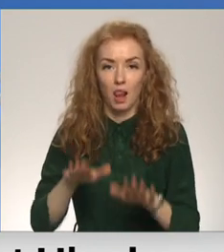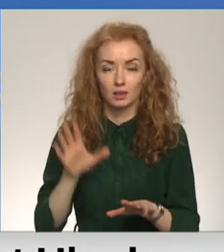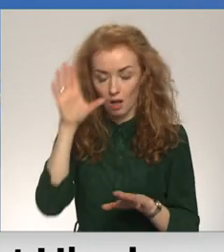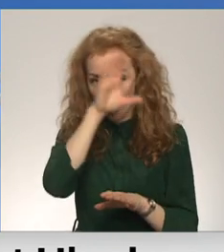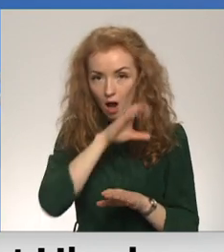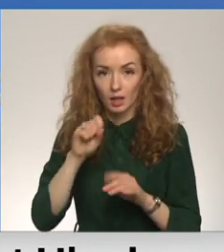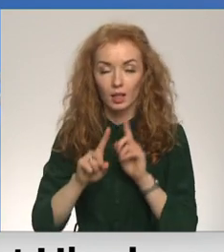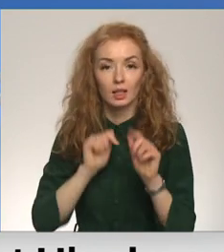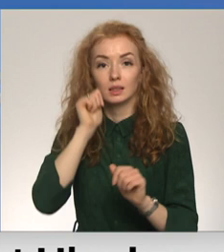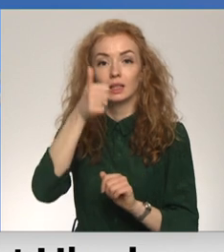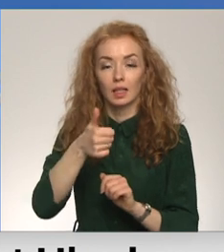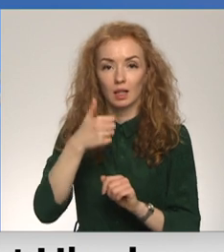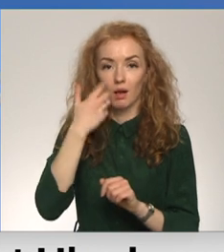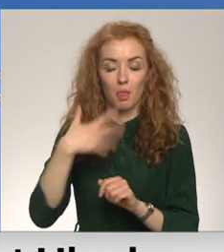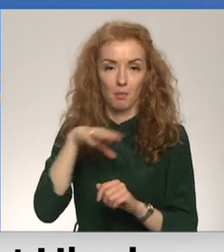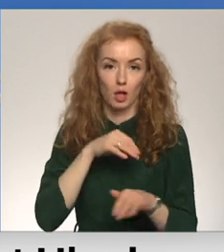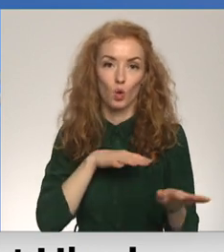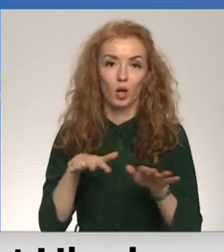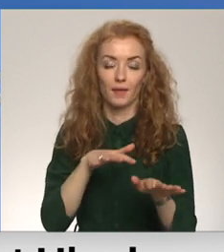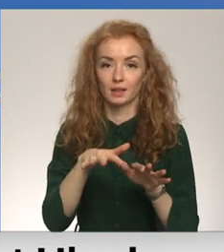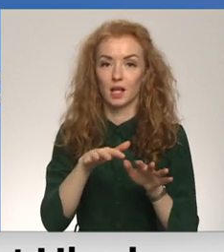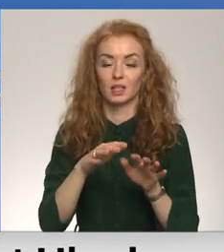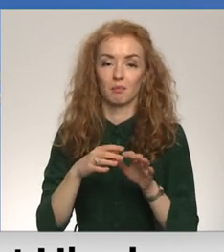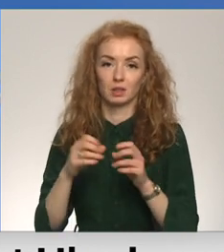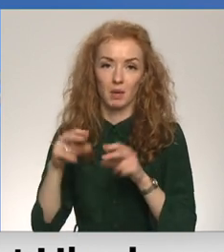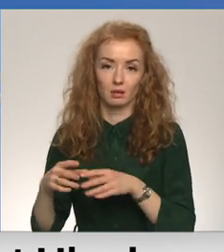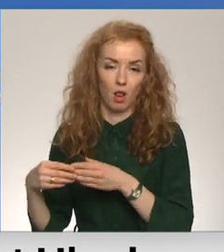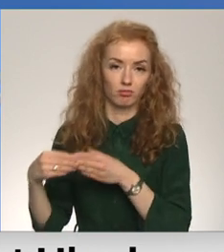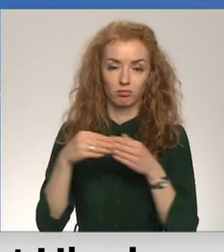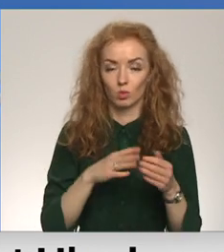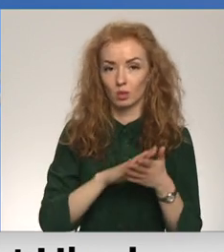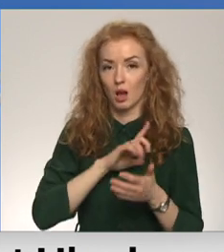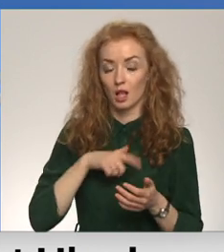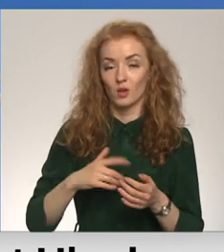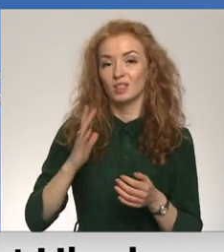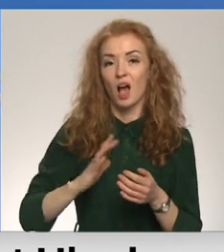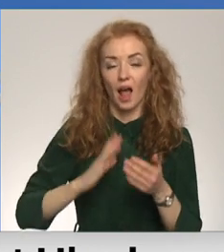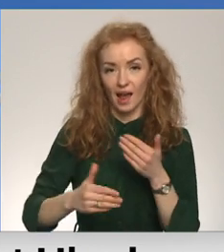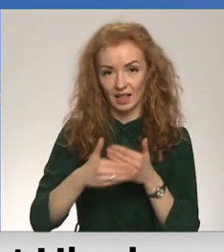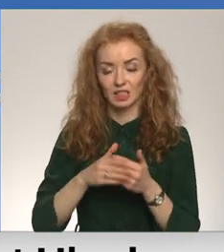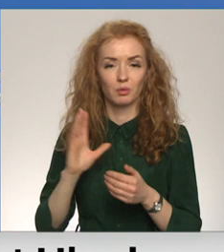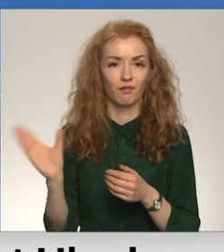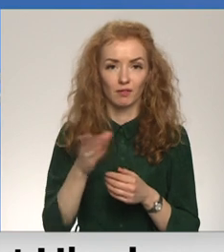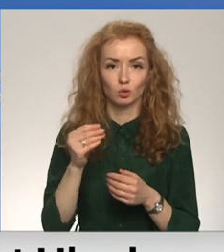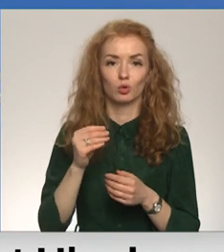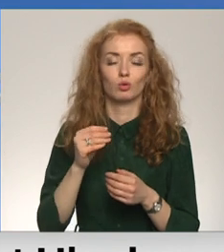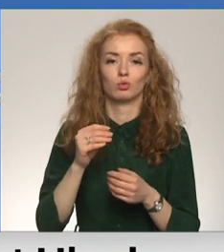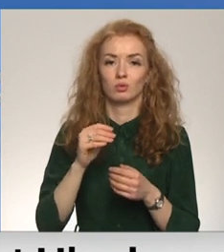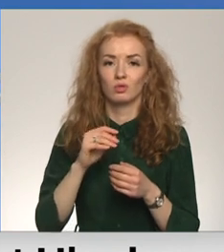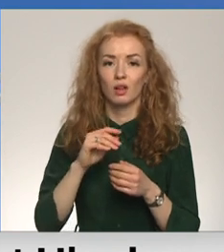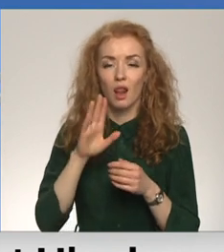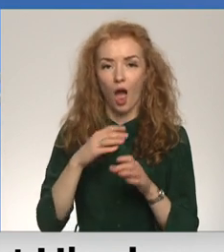rītu, kad mēs organizēsim satiksmi. Mēs sagaidīsim visus tos, kuri var vēl paspēt, lai autobusu neaiziet pirms